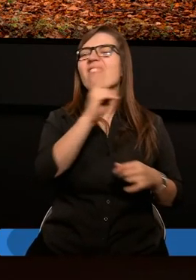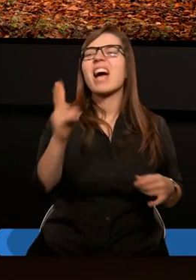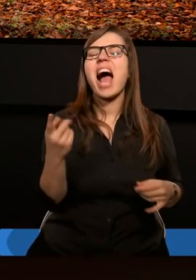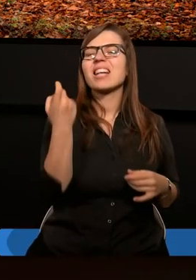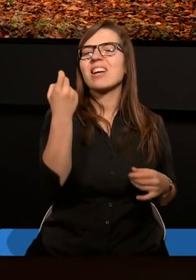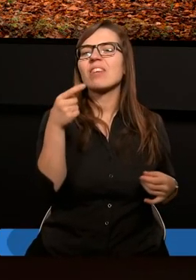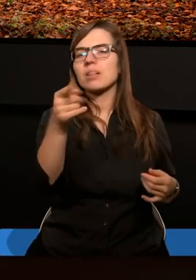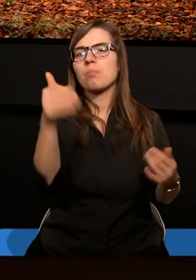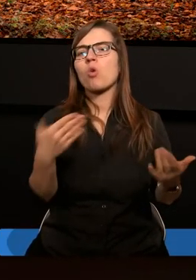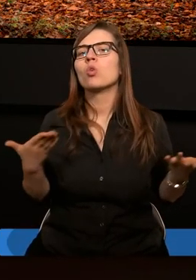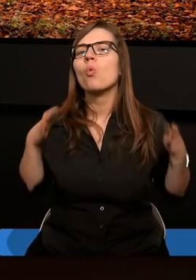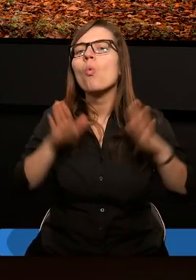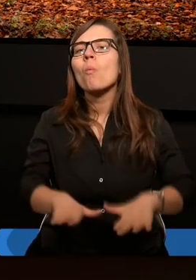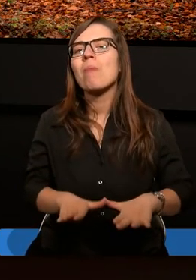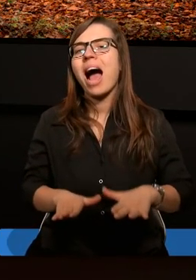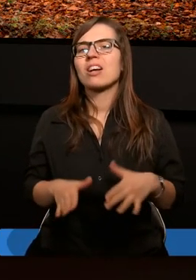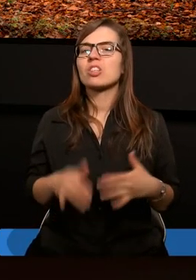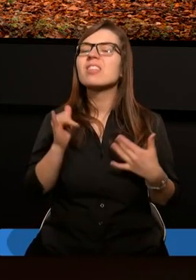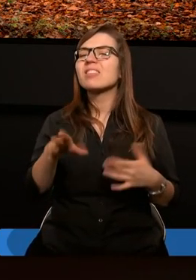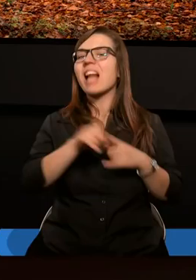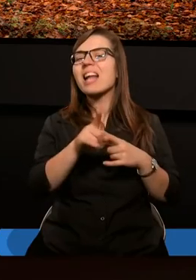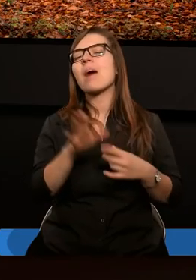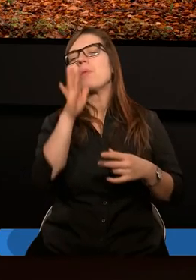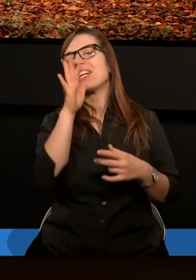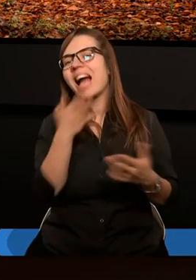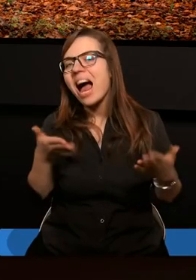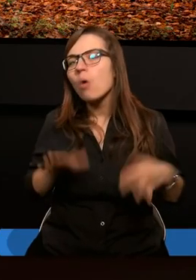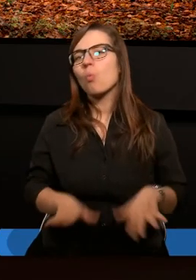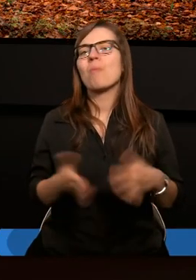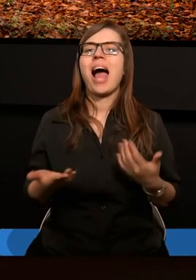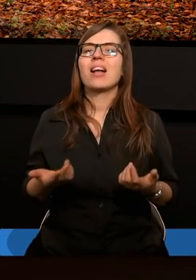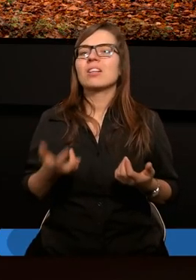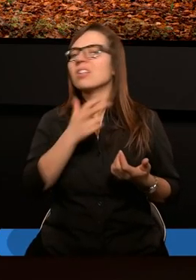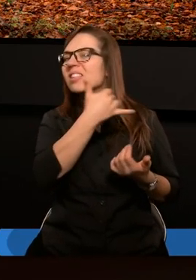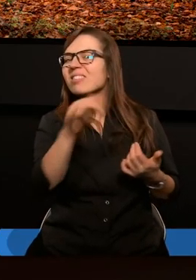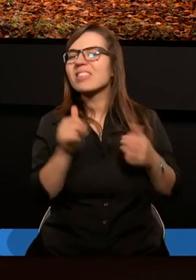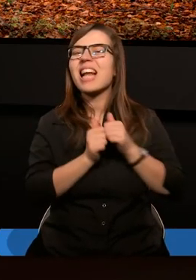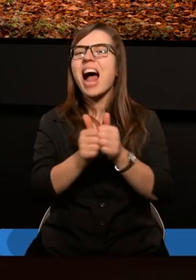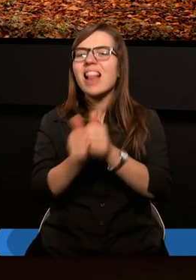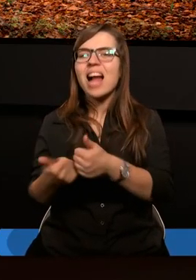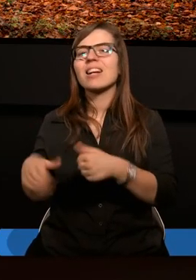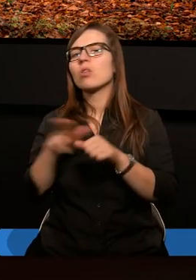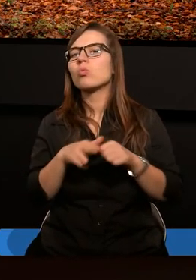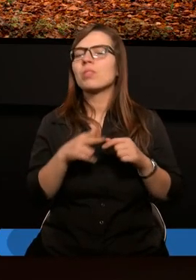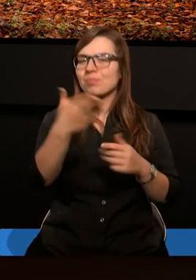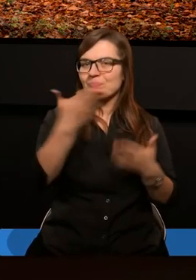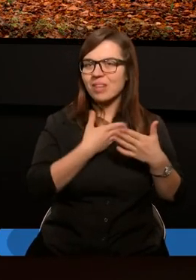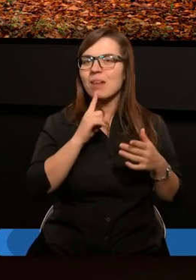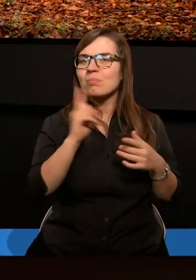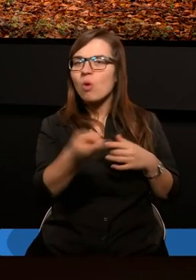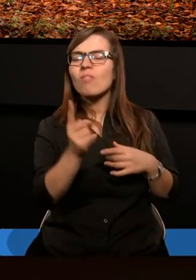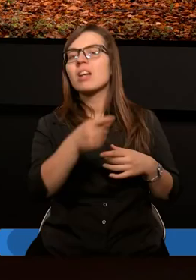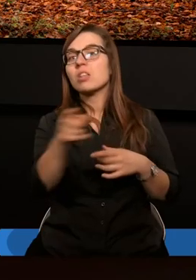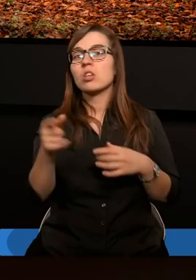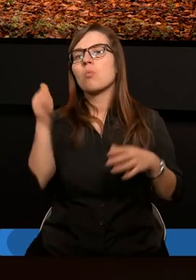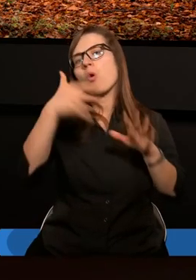może się okazać, że upadniemy, jak kiedyś upadł Izrael, prawda? Że nasze zadania, które nam zostały powierzone, zaszczytne,